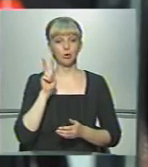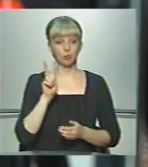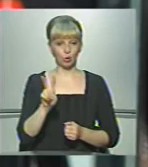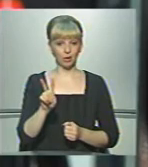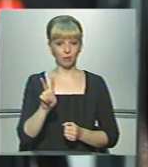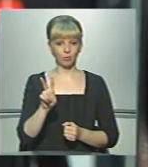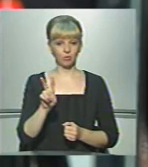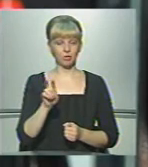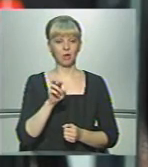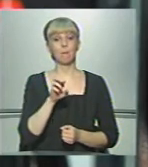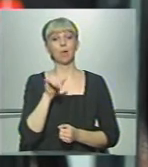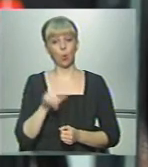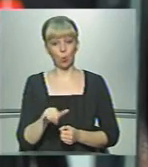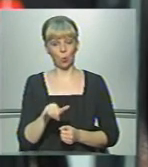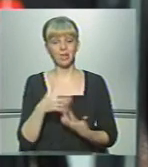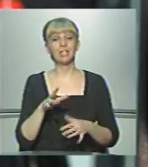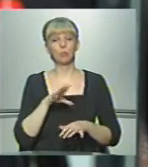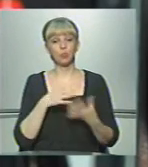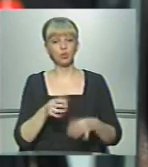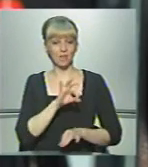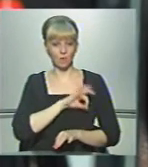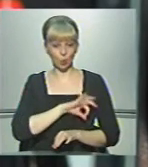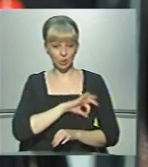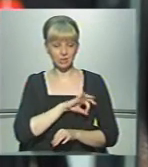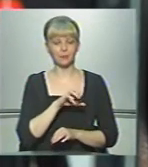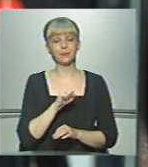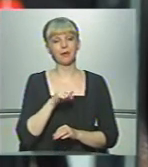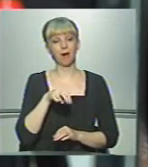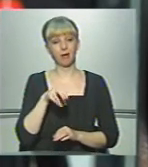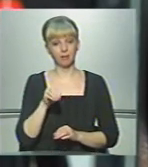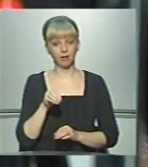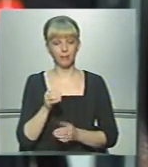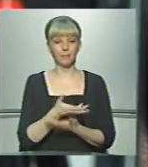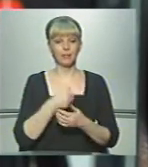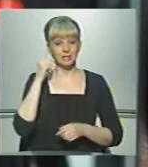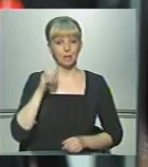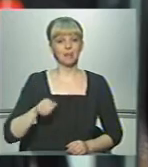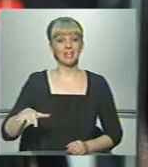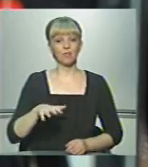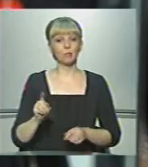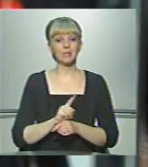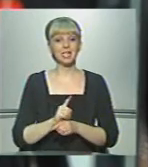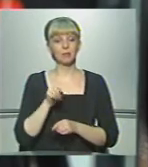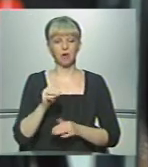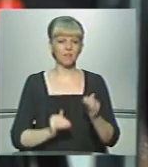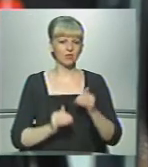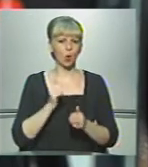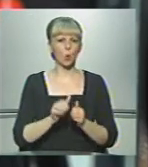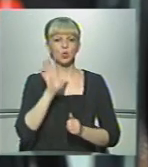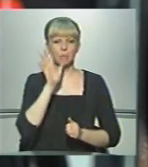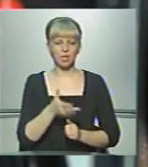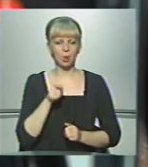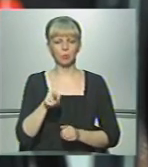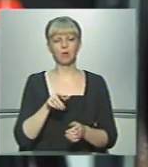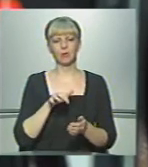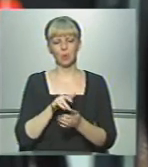беушних, які були використанні, але, як ми знаємо, в Європі стандарти, що до них високі, кожних п'ять років вони